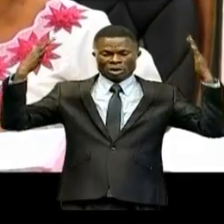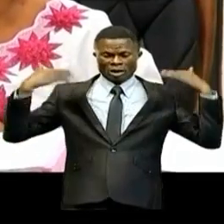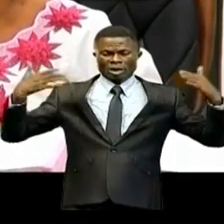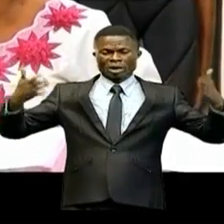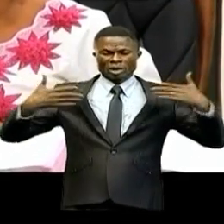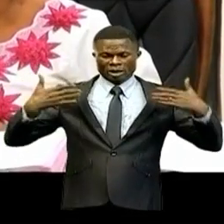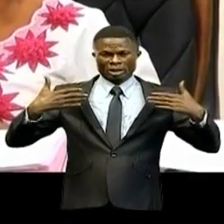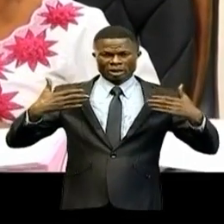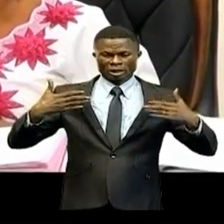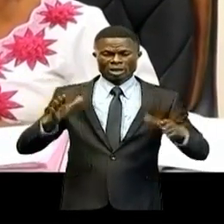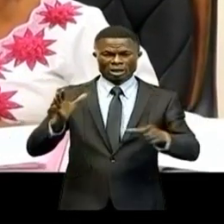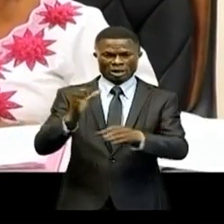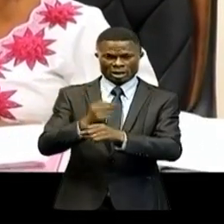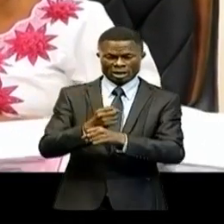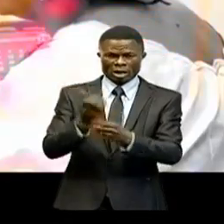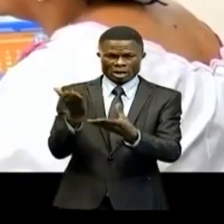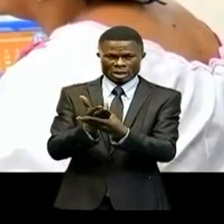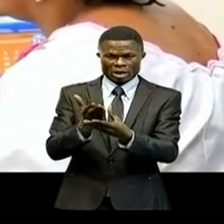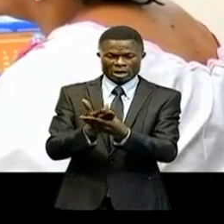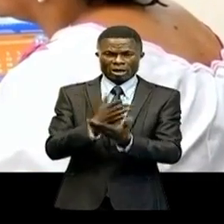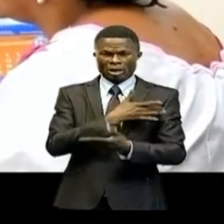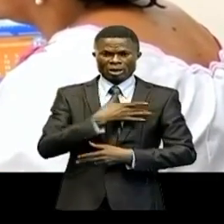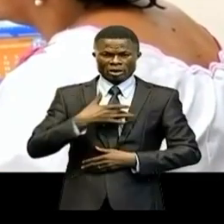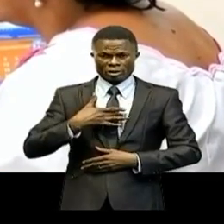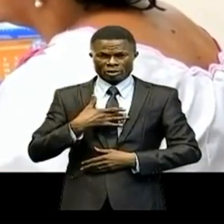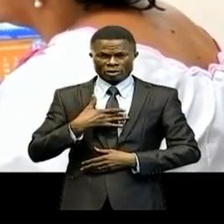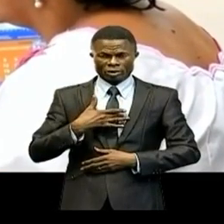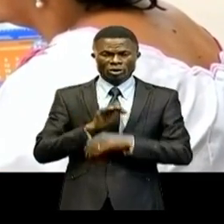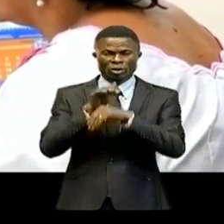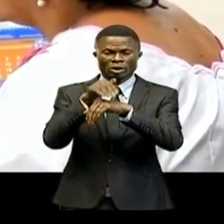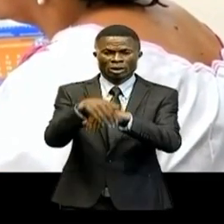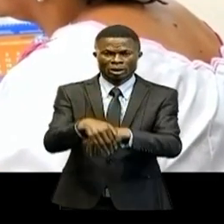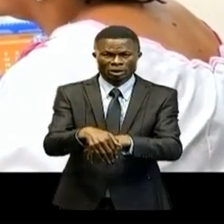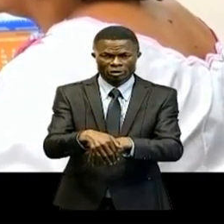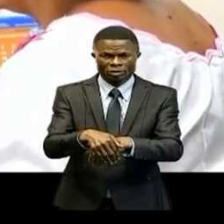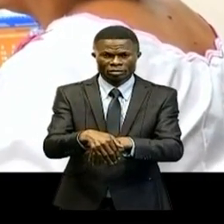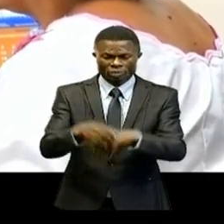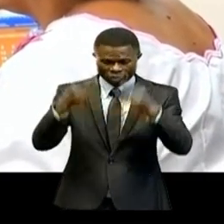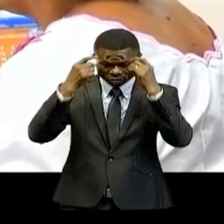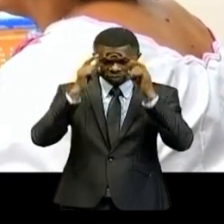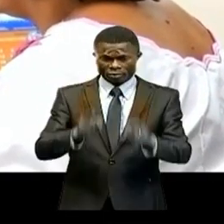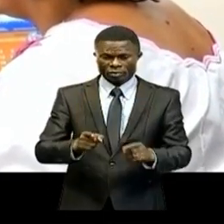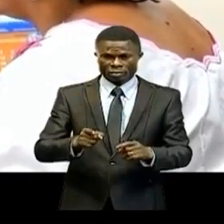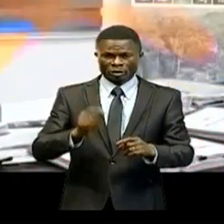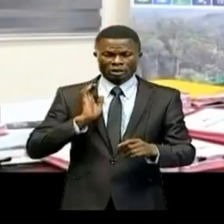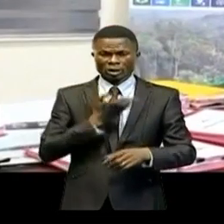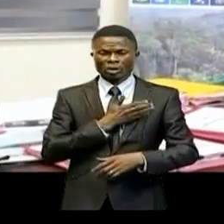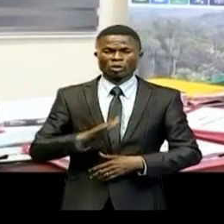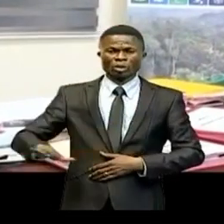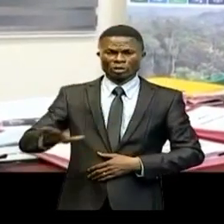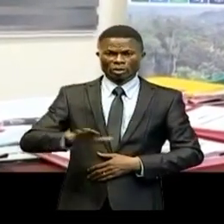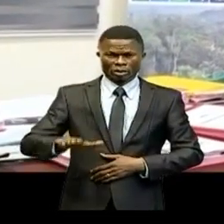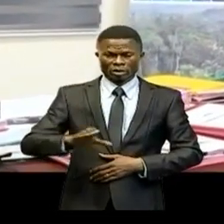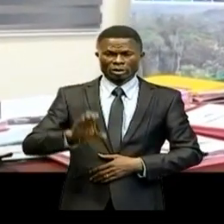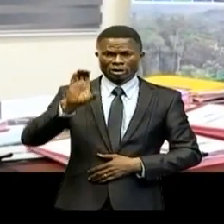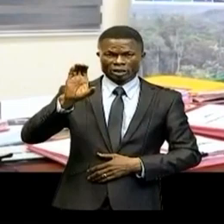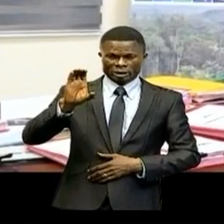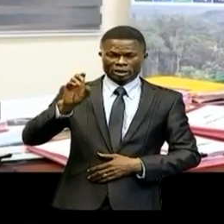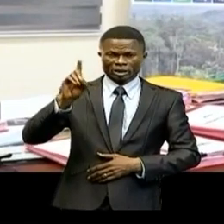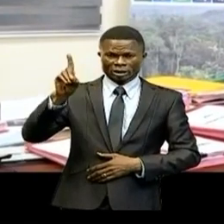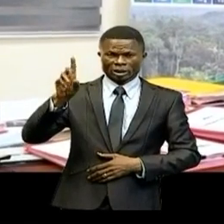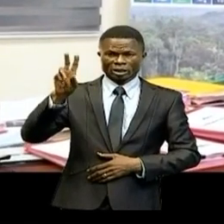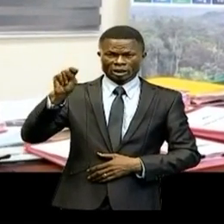résumées dans un document appelé « Contribution déterminée au niveau national » CDN en sigle.